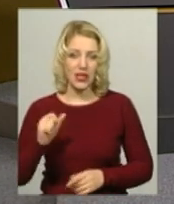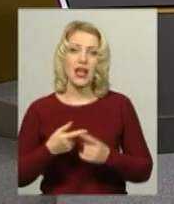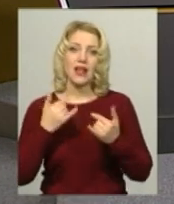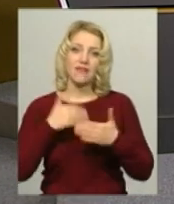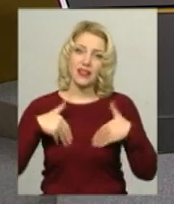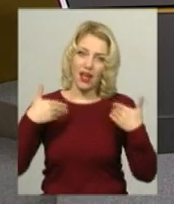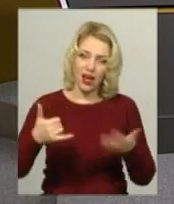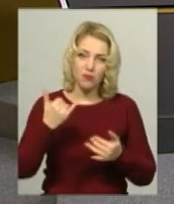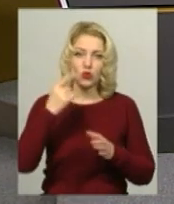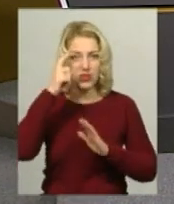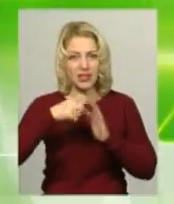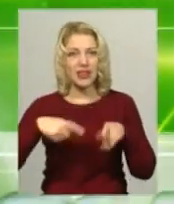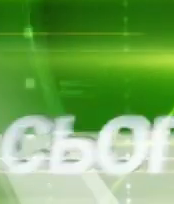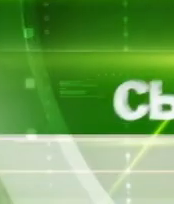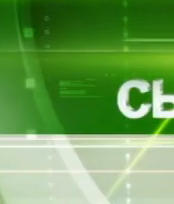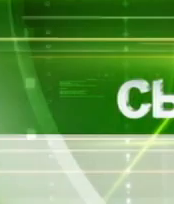ви дізнаєтесь про такі новини.